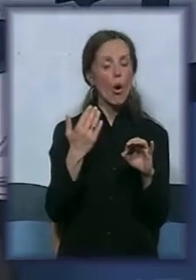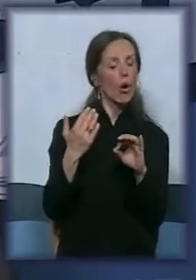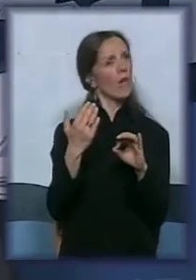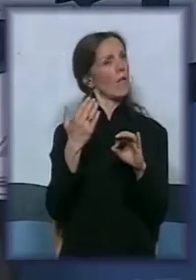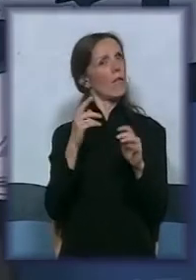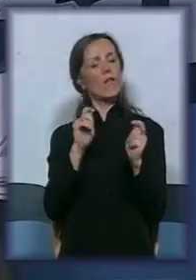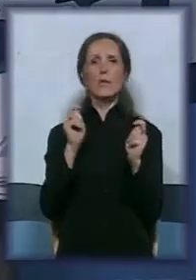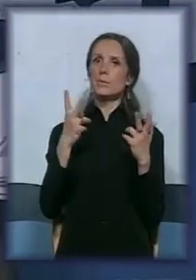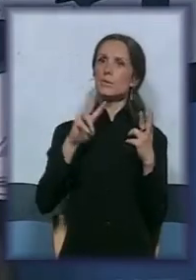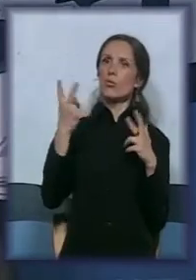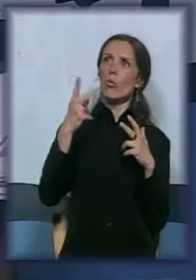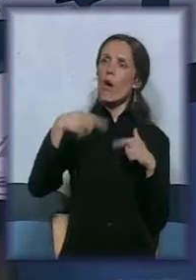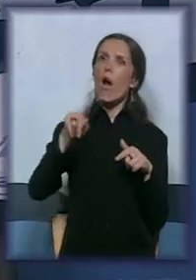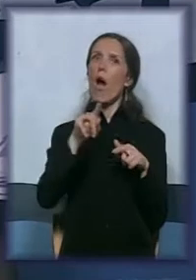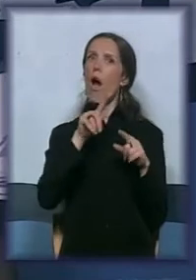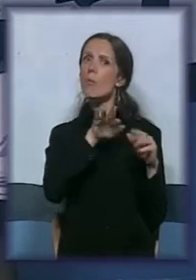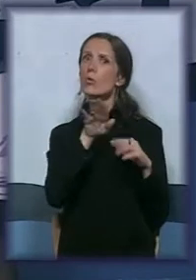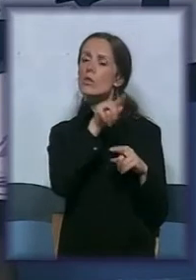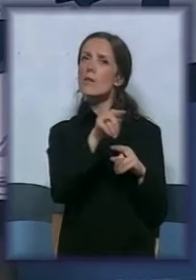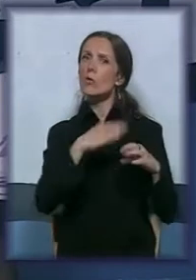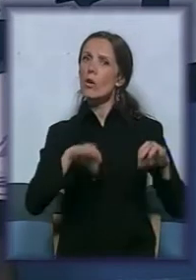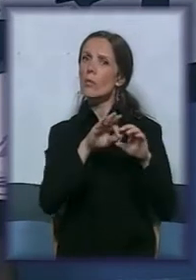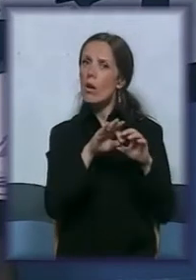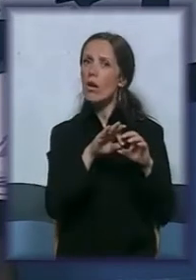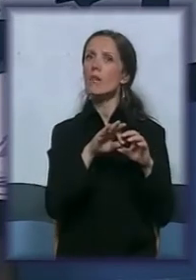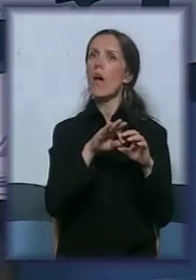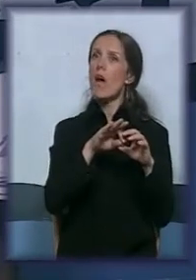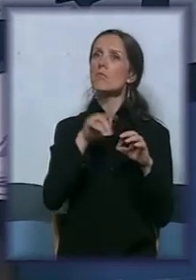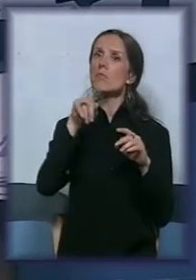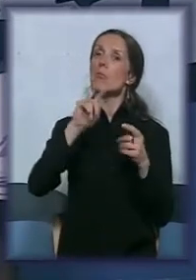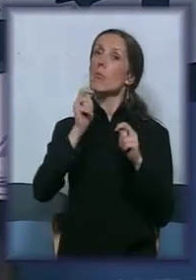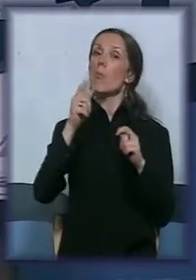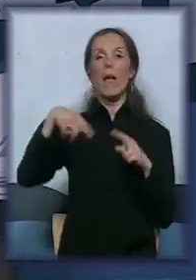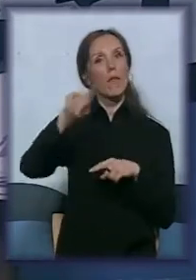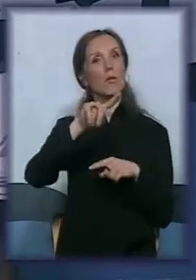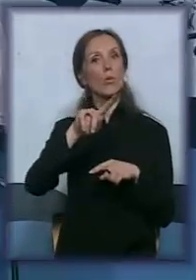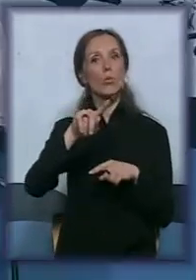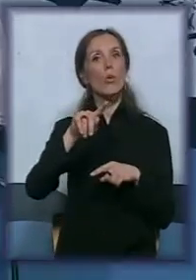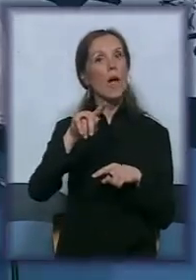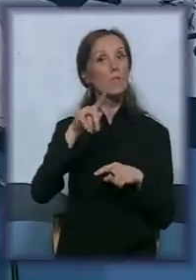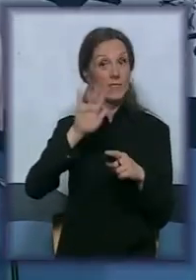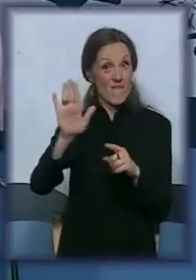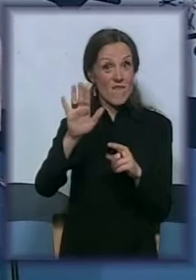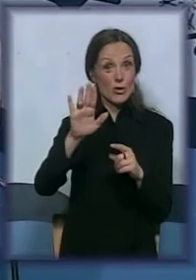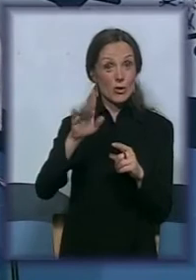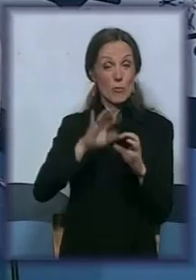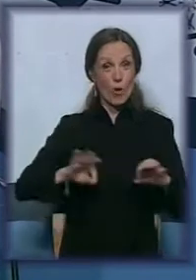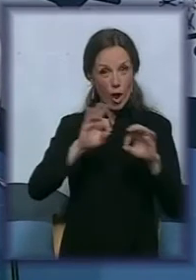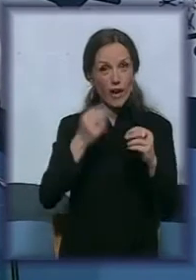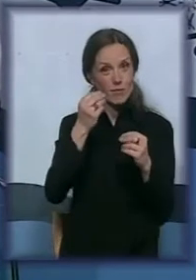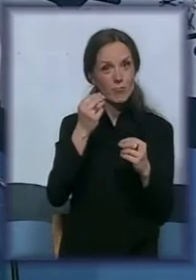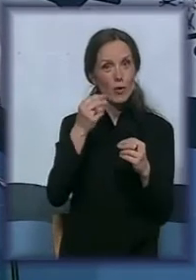razmišljaju, je zapravo projekat koji je vama odobren. Dobro nam došli sa tom idejom i mi smo bili zajedno sa vama da to propratim.